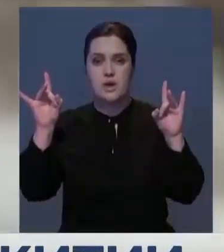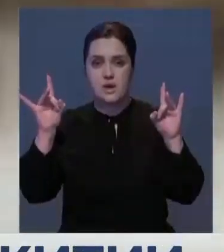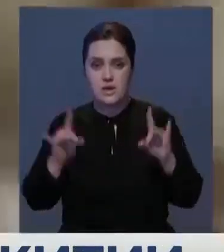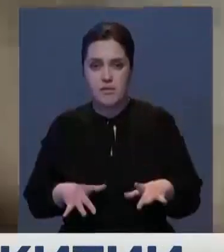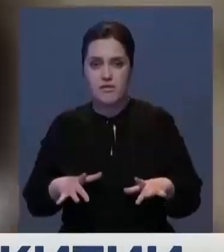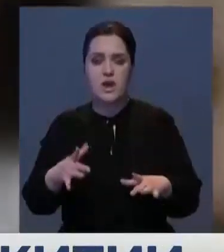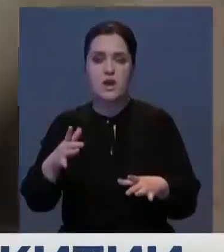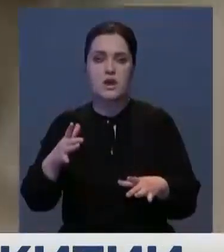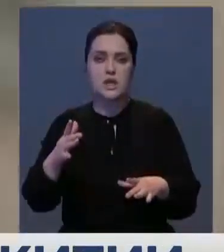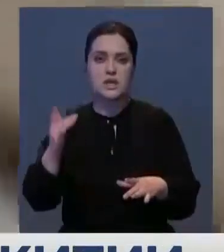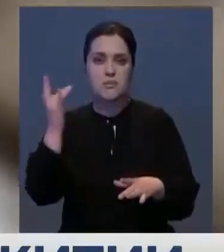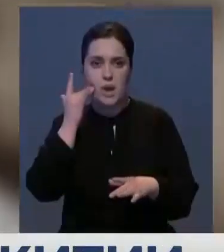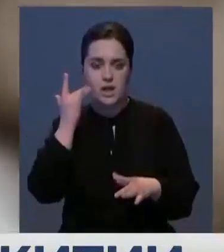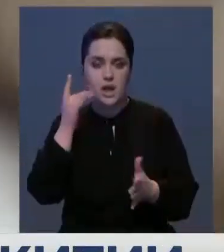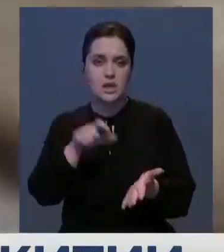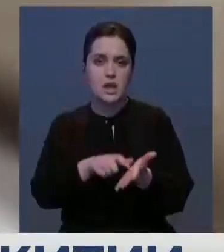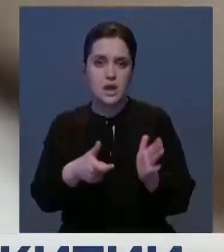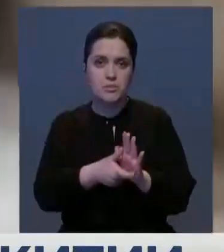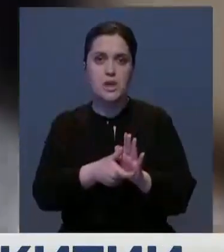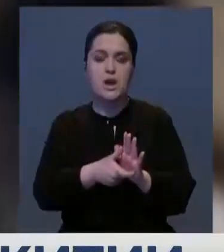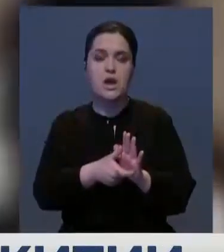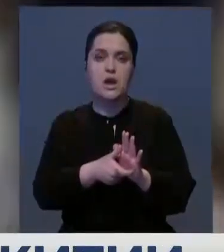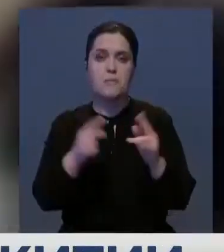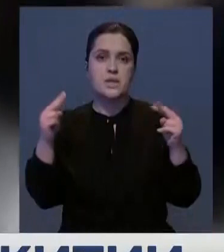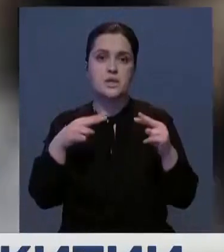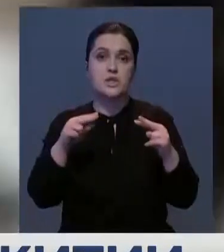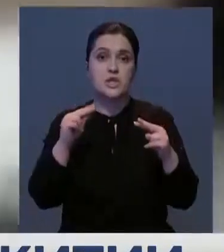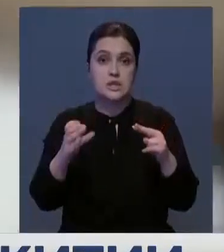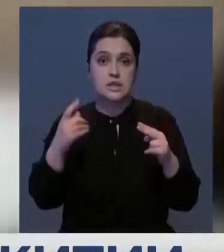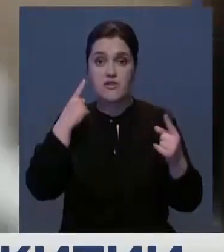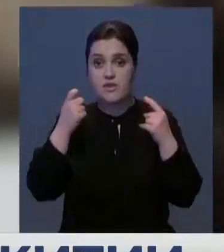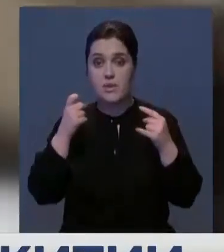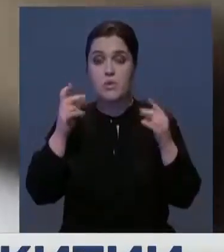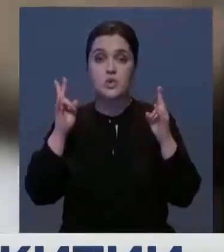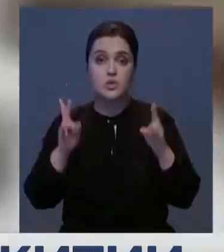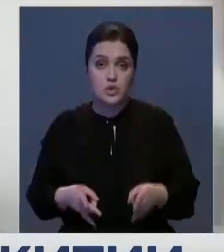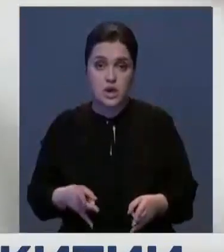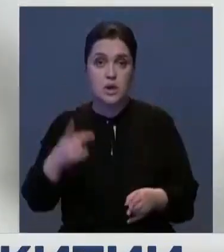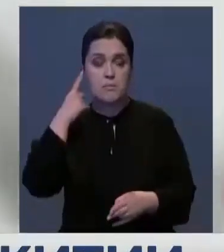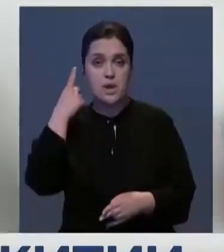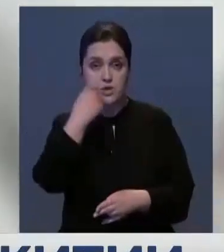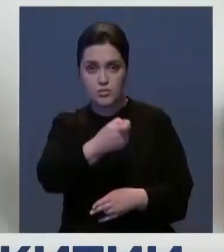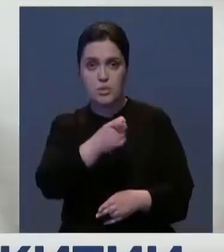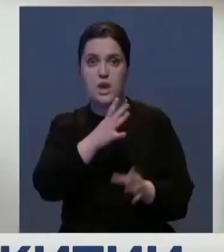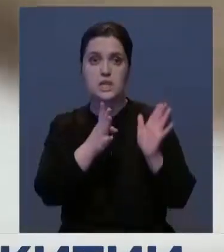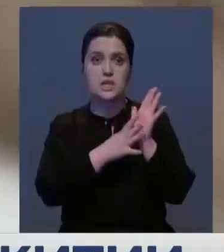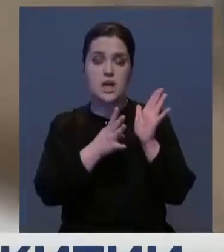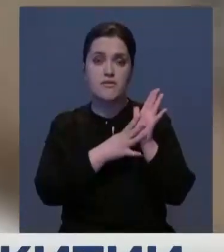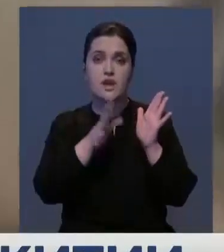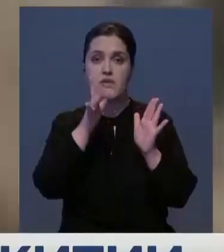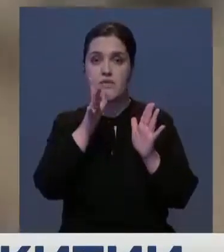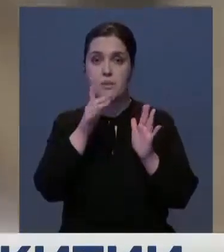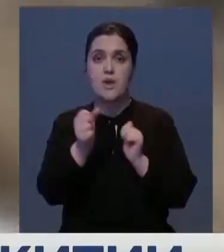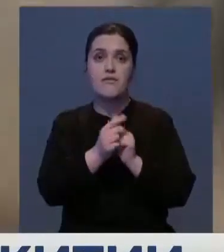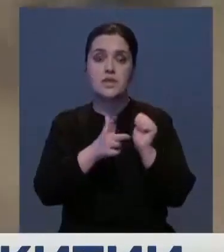Там находятся кафе, сауна и спальные номера. По сведениям ДЧС, информация о случившемся поступила им в 9 часов и 17